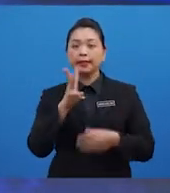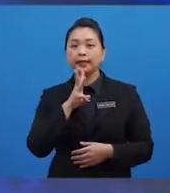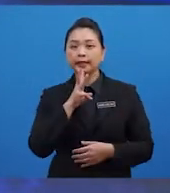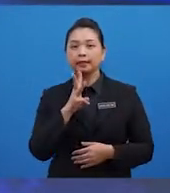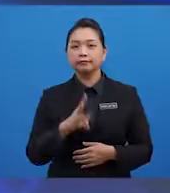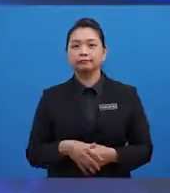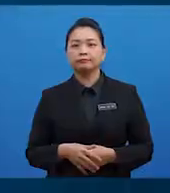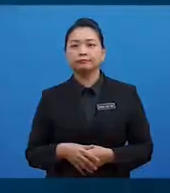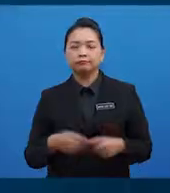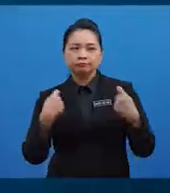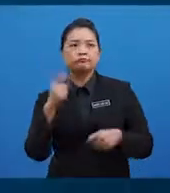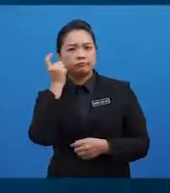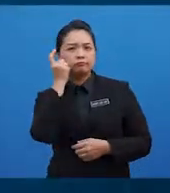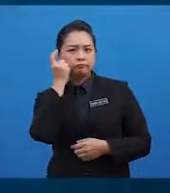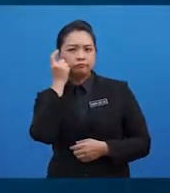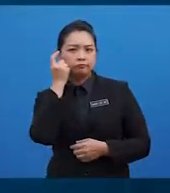Cuba teka.